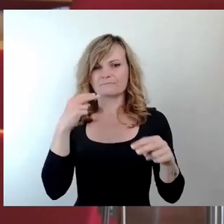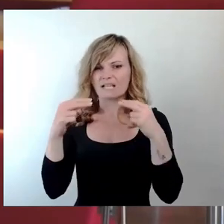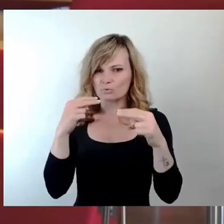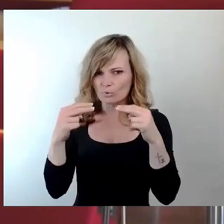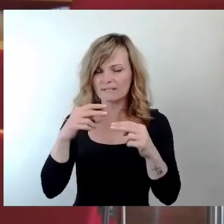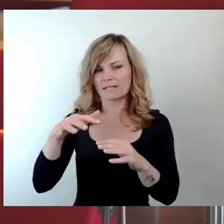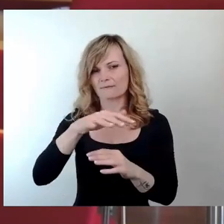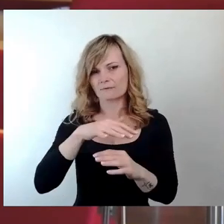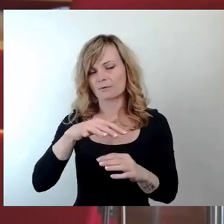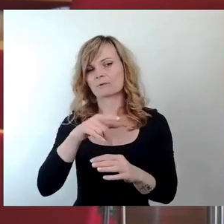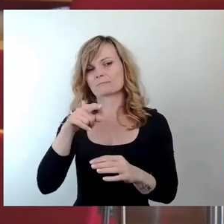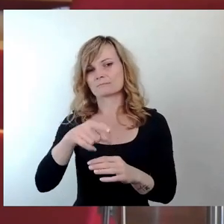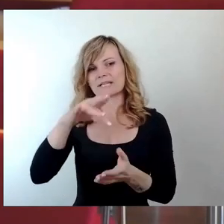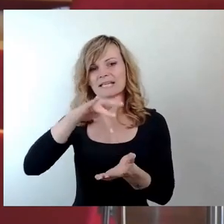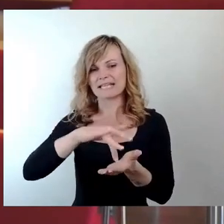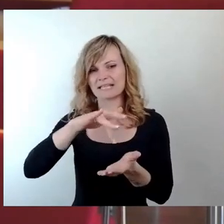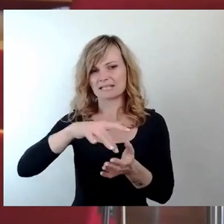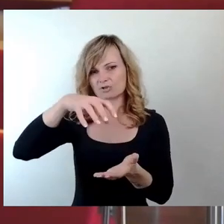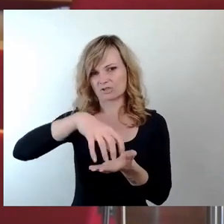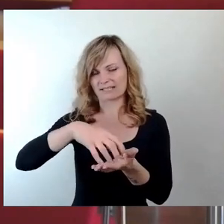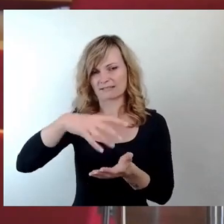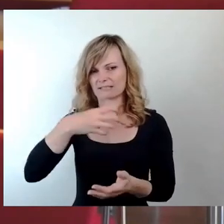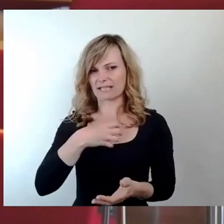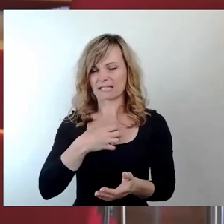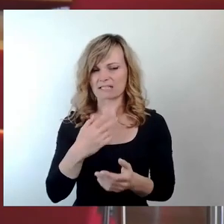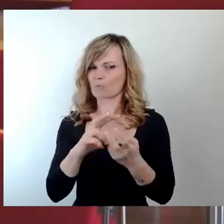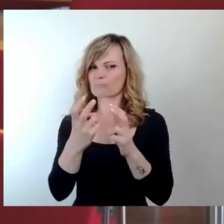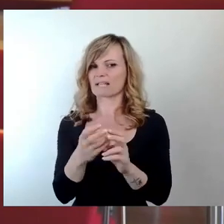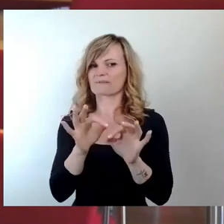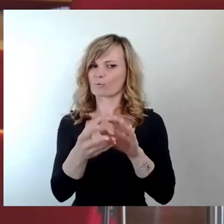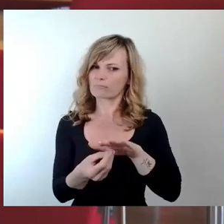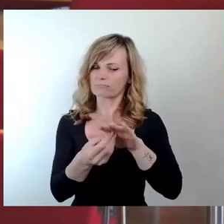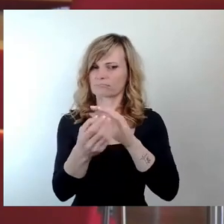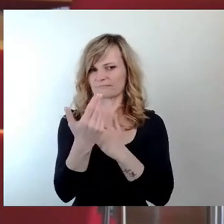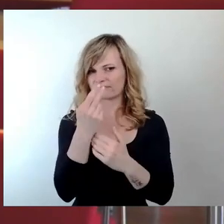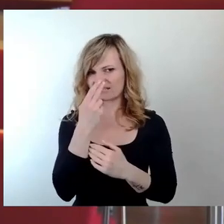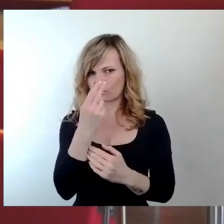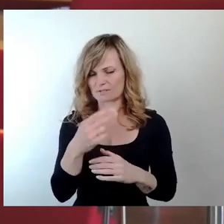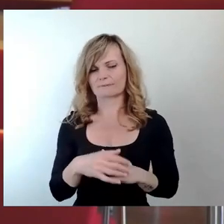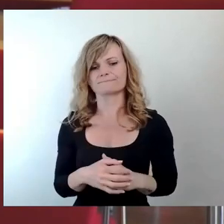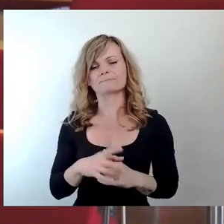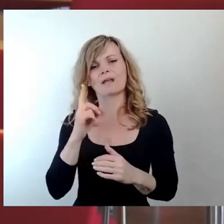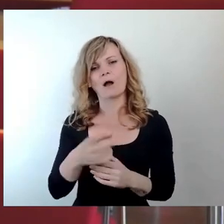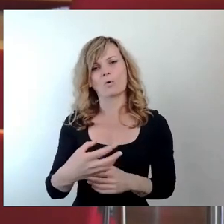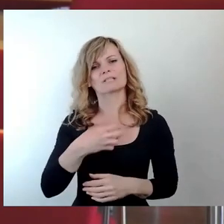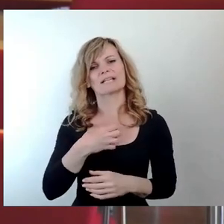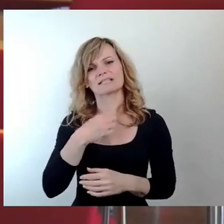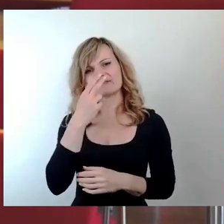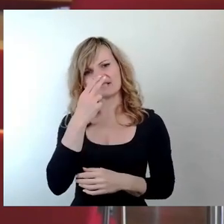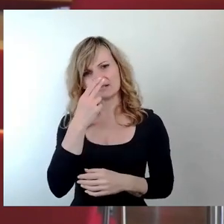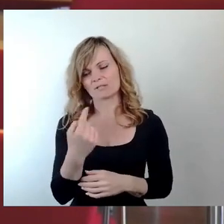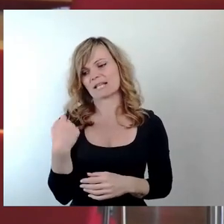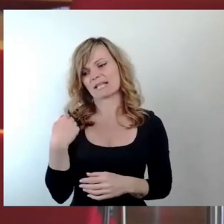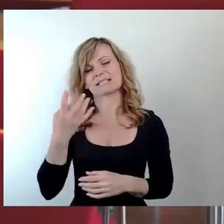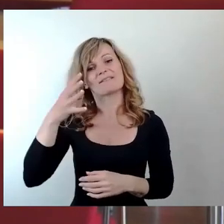Dresdner Innenstadt, umgesetzt? Wie hat sich die Anzahl der Insolvenzen in der Landeshauptstadt Dresden in den vergangenen vier Quartalen entwickelt?